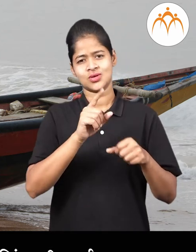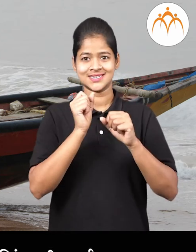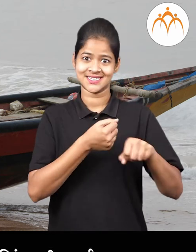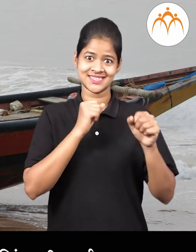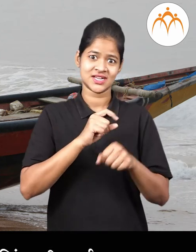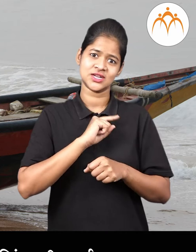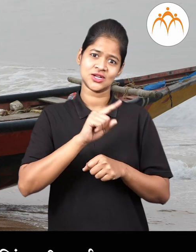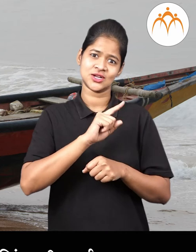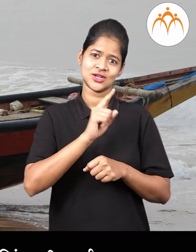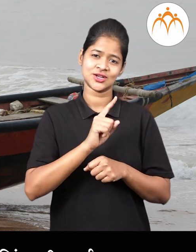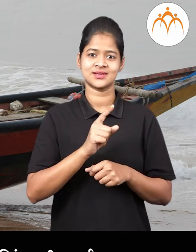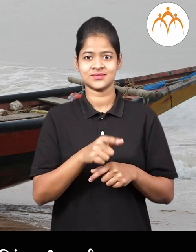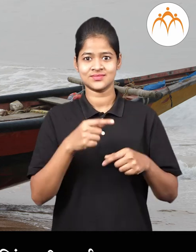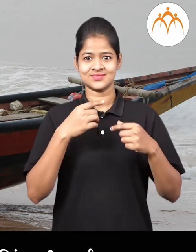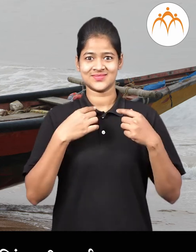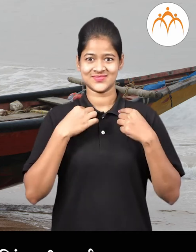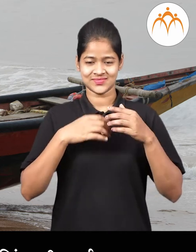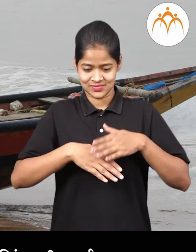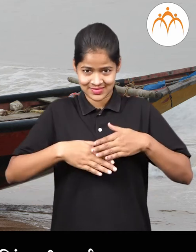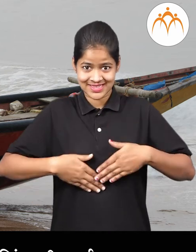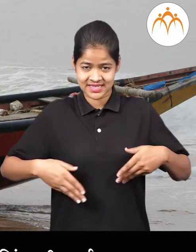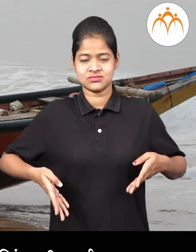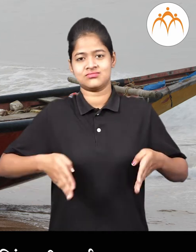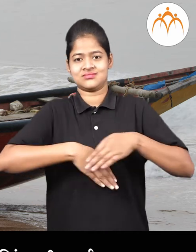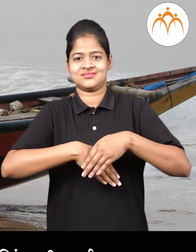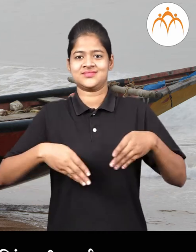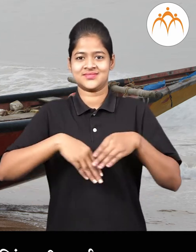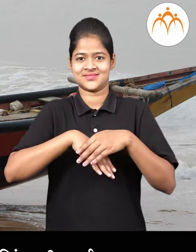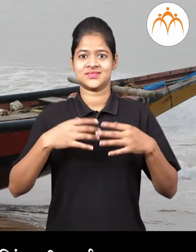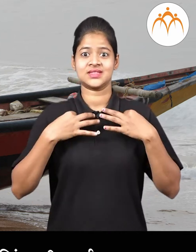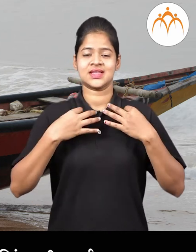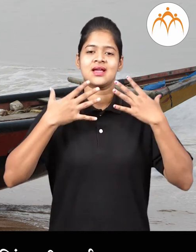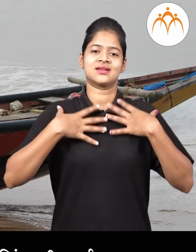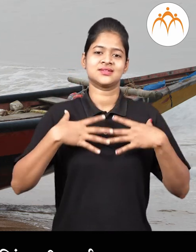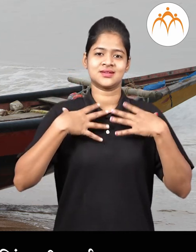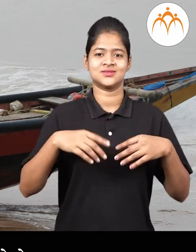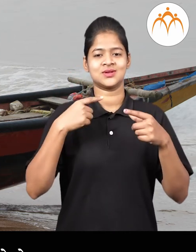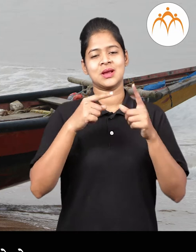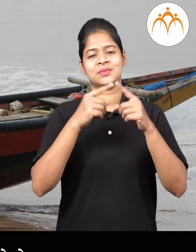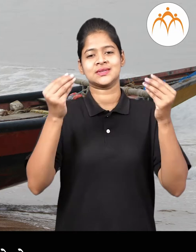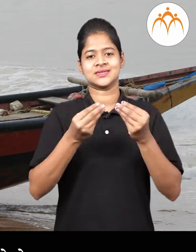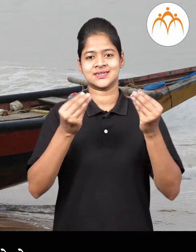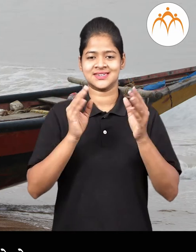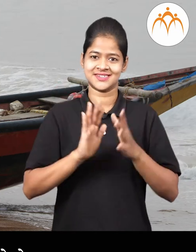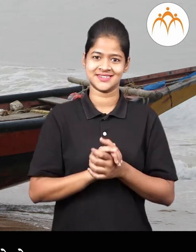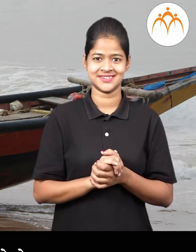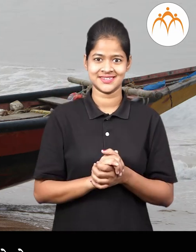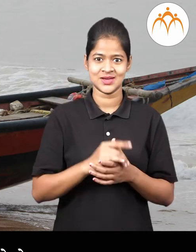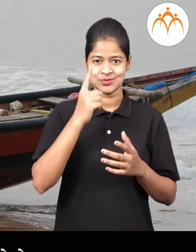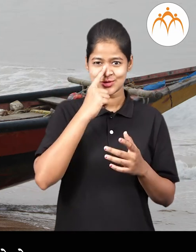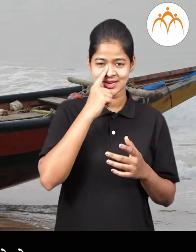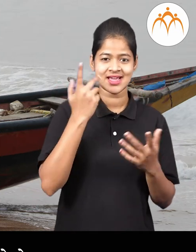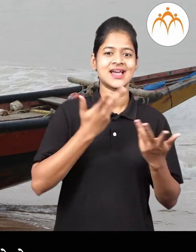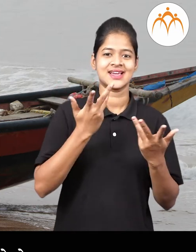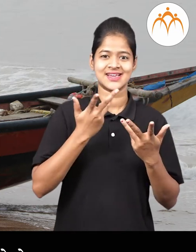वस्त्रगुंडातात व अंगात बंडी किमा टीशर्ड घालतात बायका गुडग्याचा